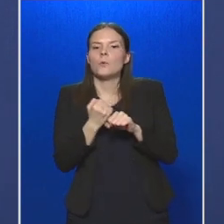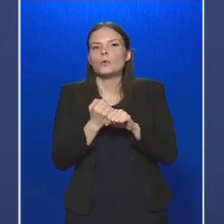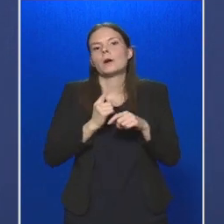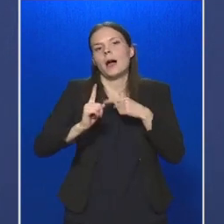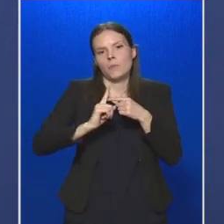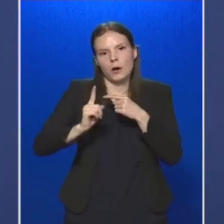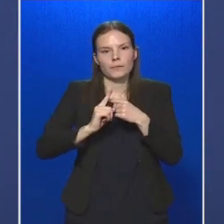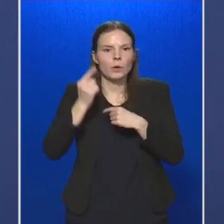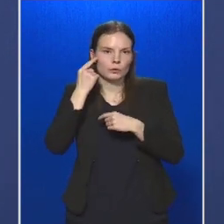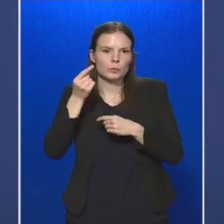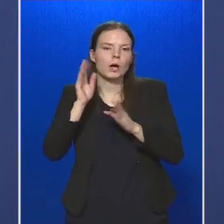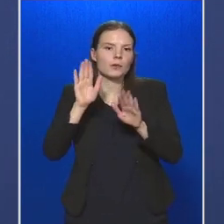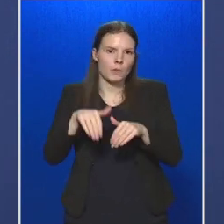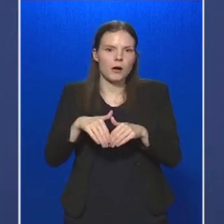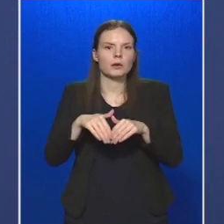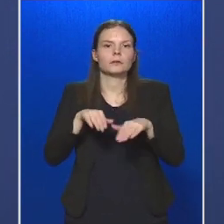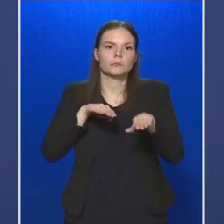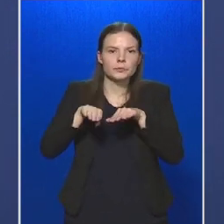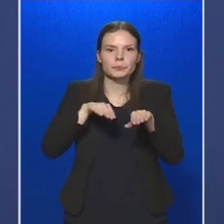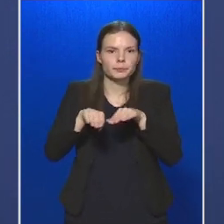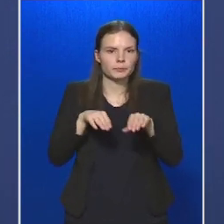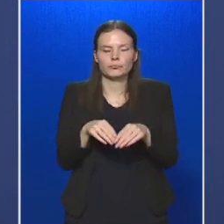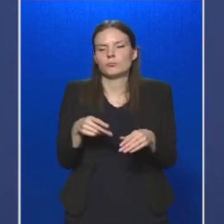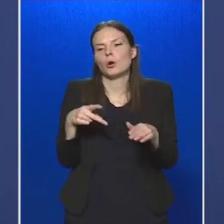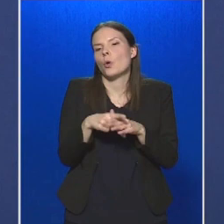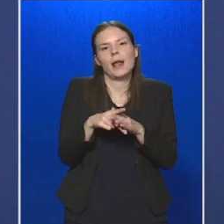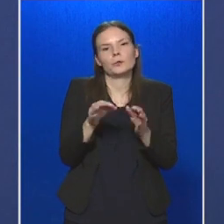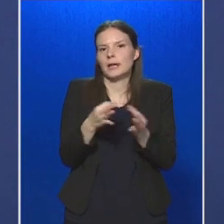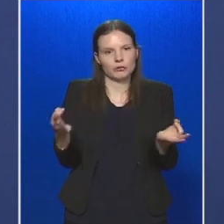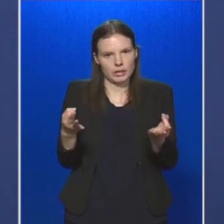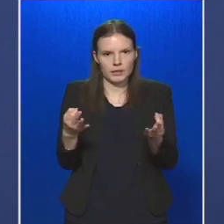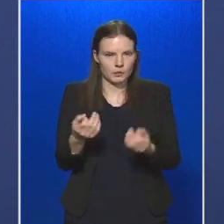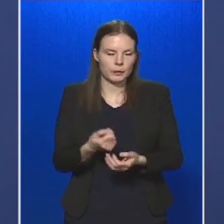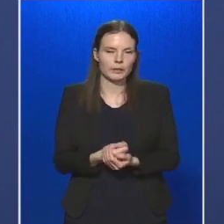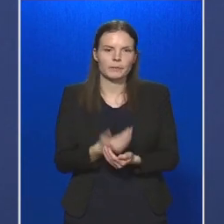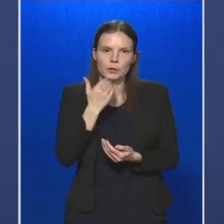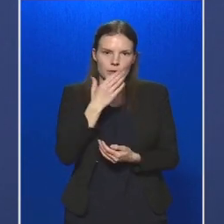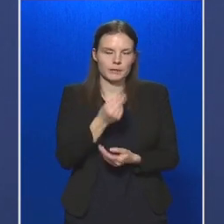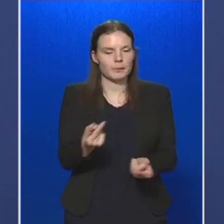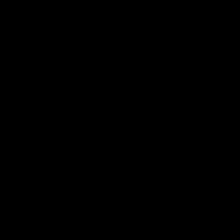használhatják az átkelő helyeket, anélkül, hogy bármiféle korlátozásra kell, hogy számítsanak. Köszönöm szépen a figyelmüket!